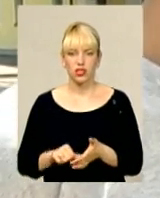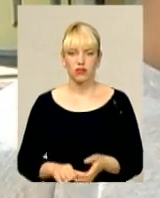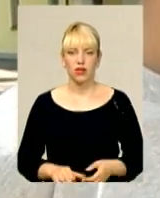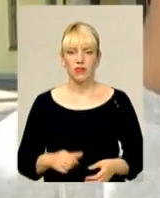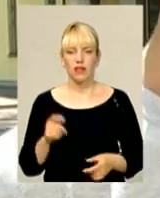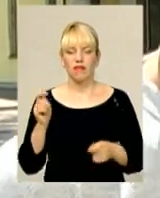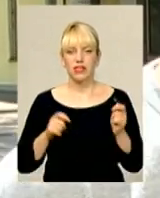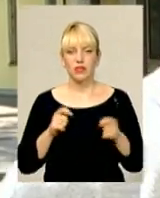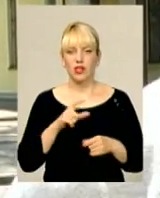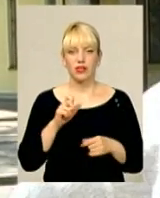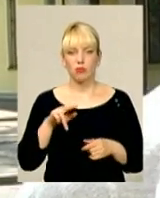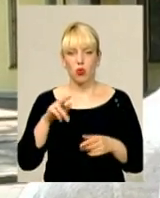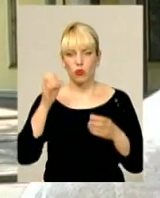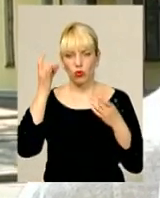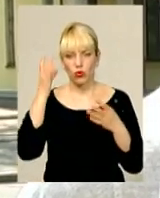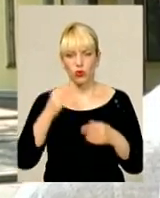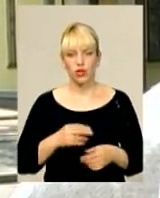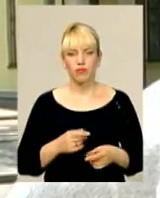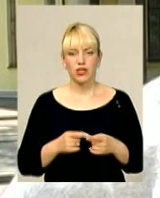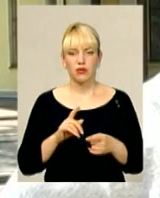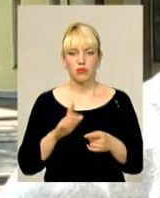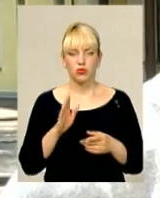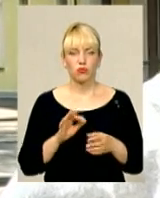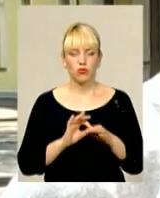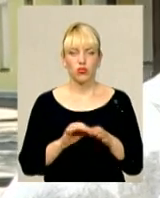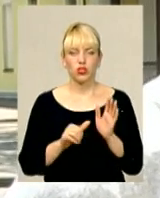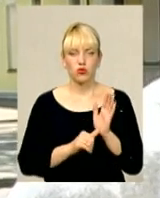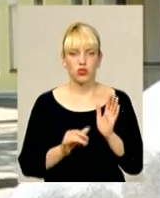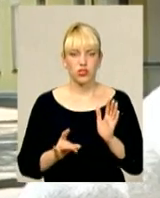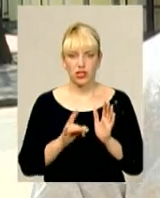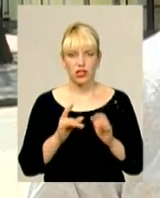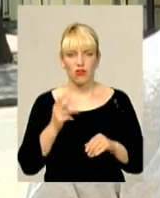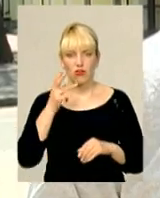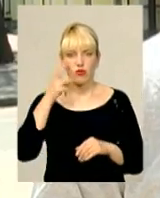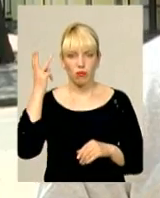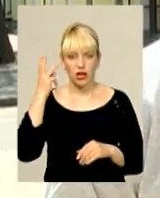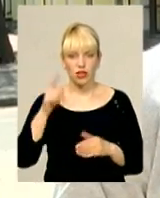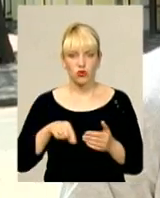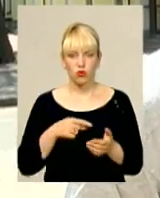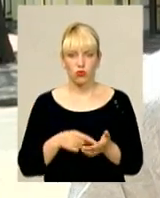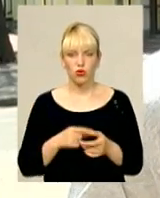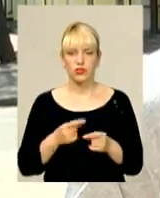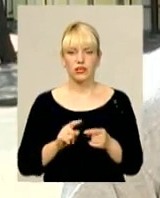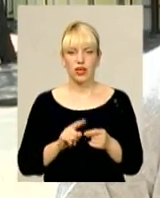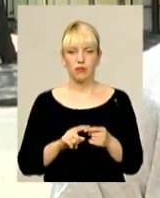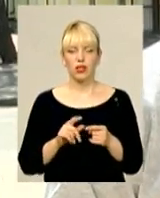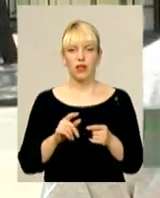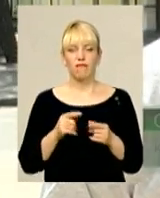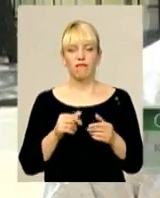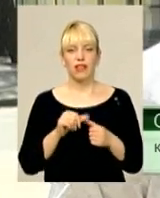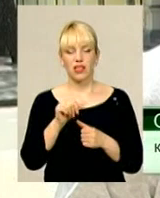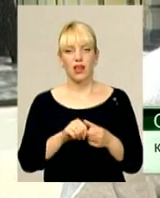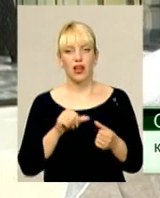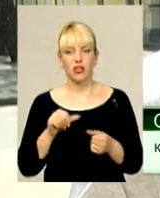Фестиваль хіп-хоп-культури «Джемчик 6.0» проводиться в 6-й в місту Хмельницькому. У хіп-хоп-культурі виділяють